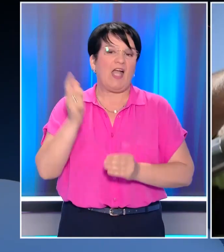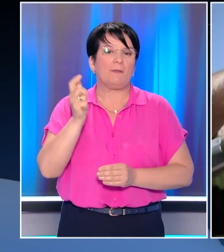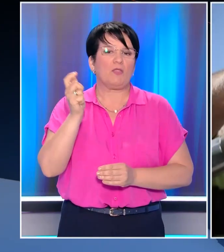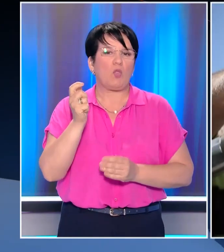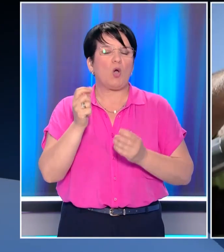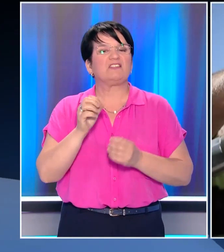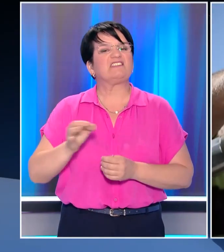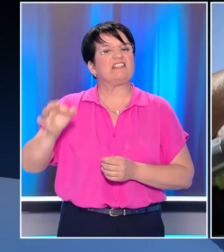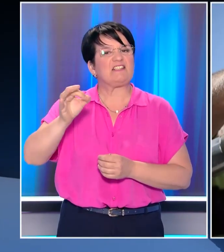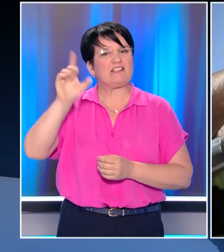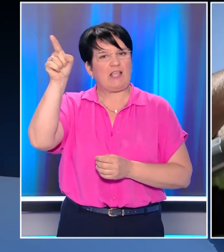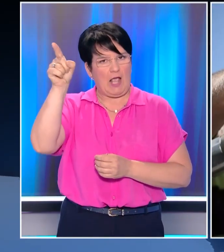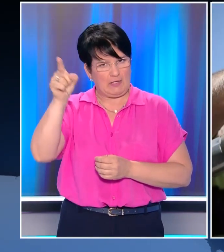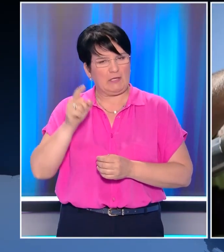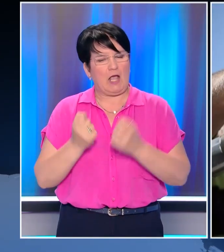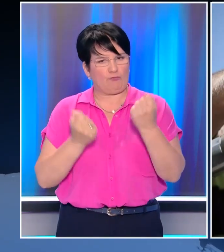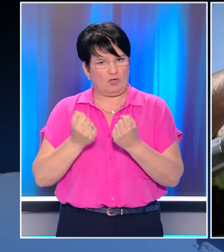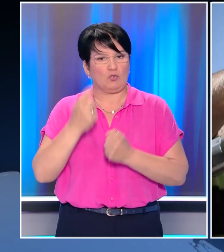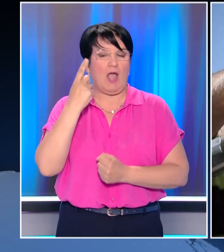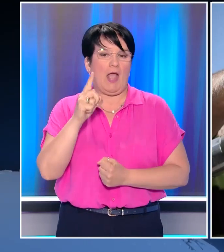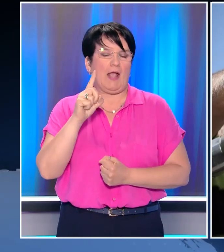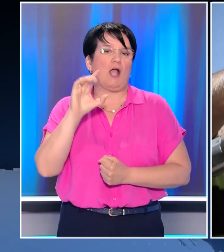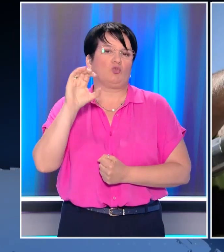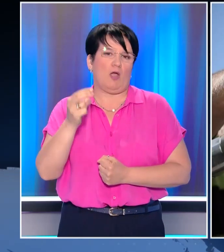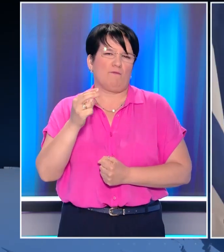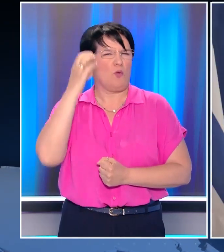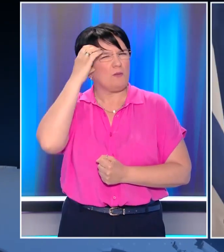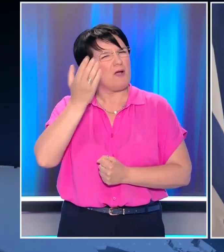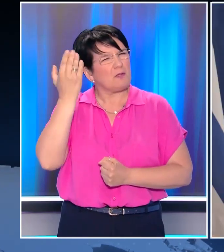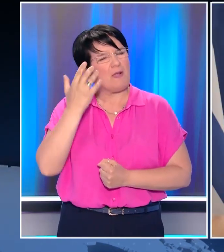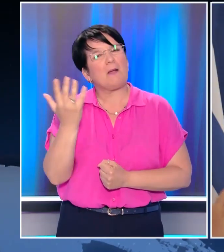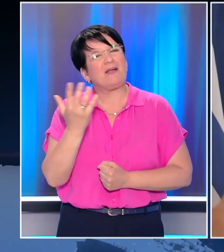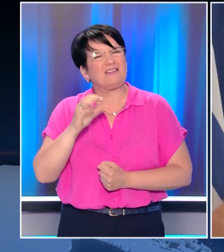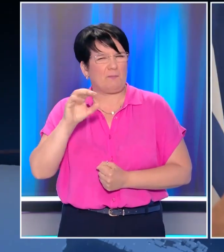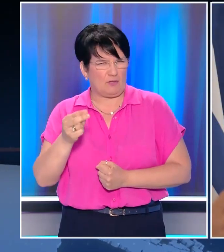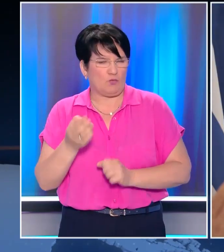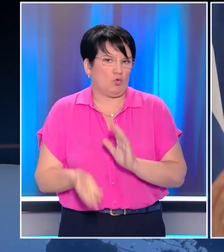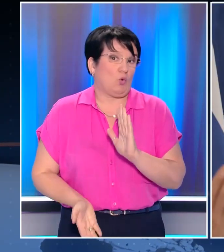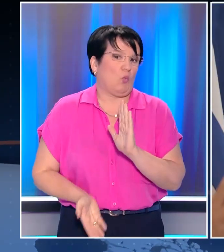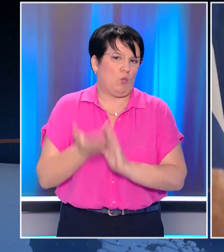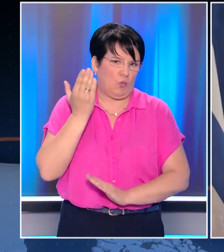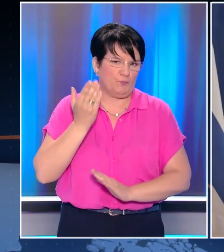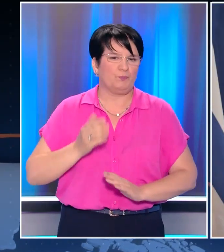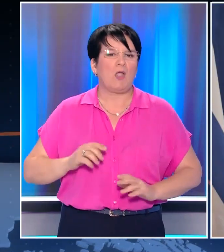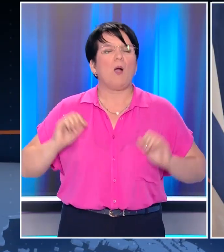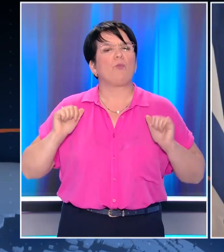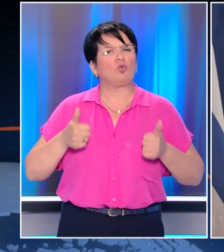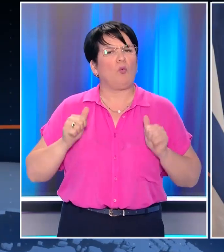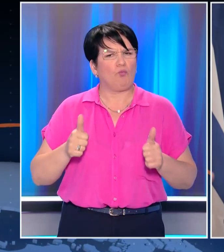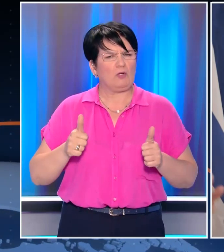τα οχήματα στα νησιά ανέρχεται πλέον στα 100 ευρώ από τα 55 σήμερα. Αυτές οι πρωτοβουλίες έρχονται να ανακουφίσουν